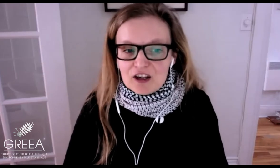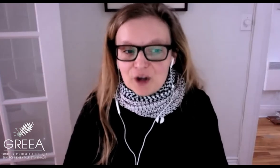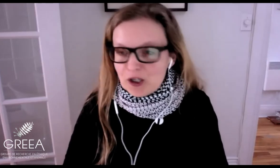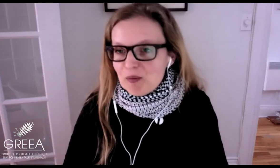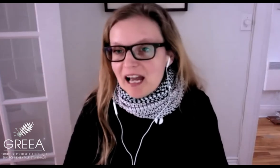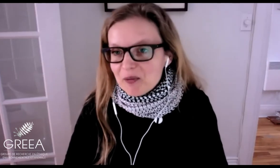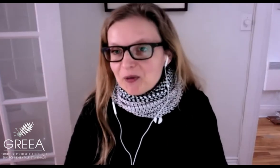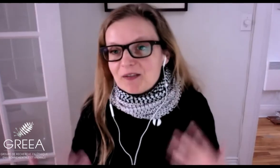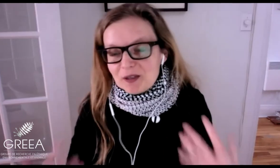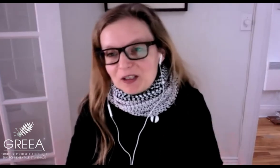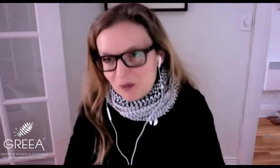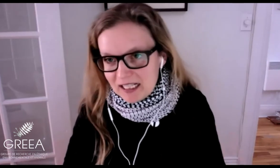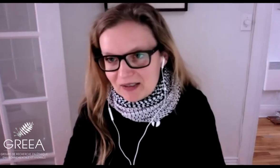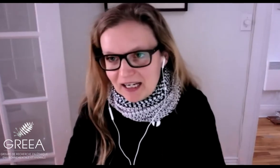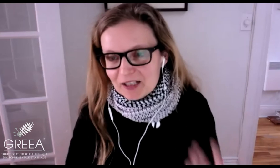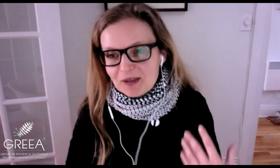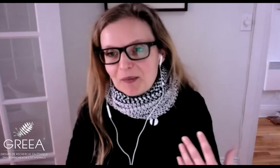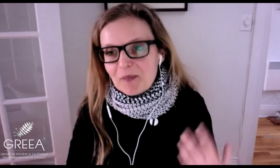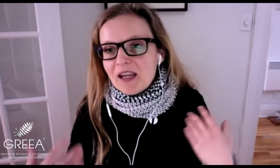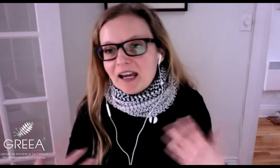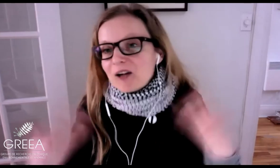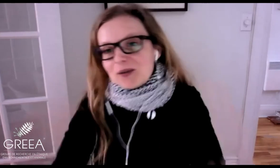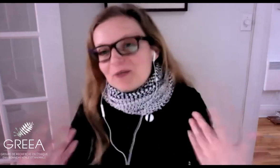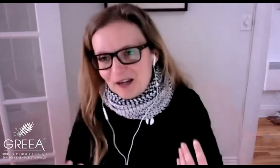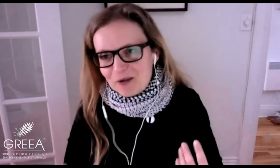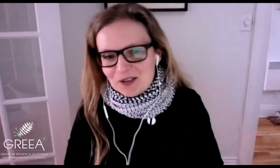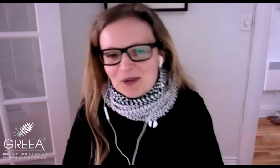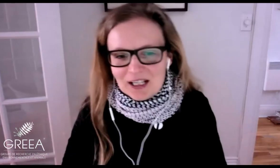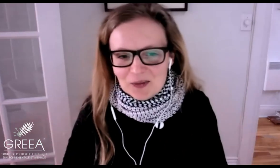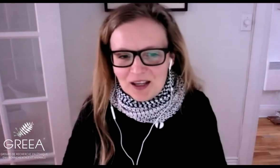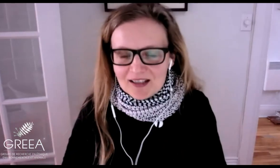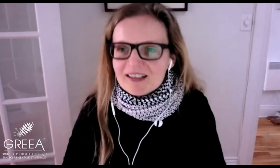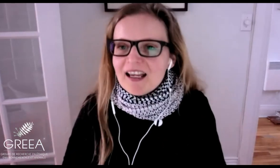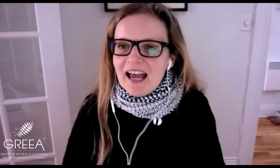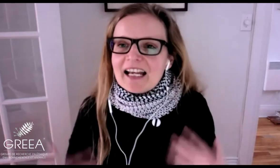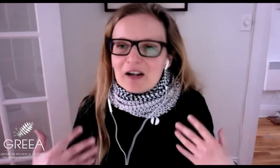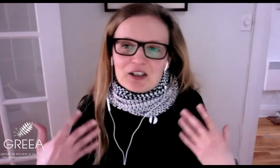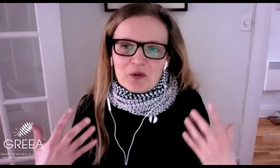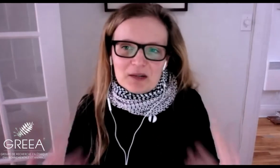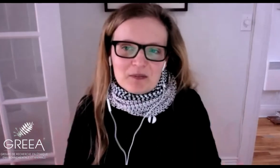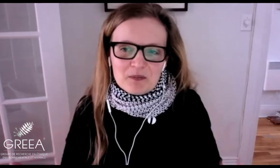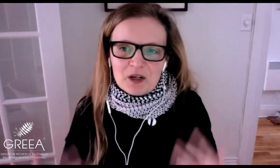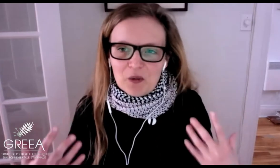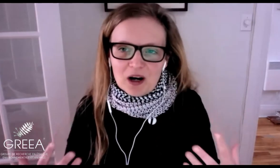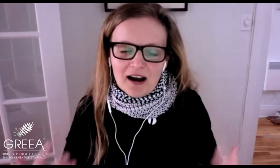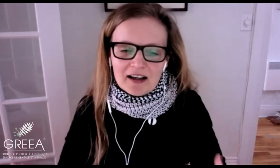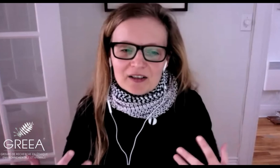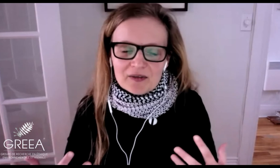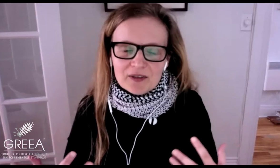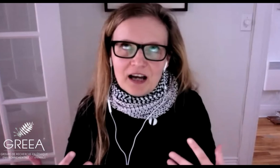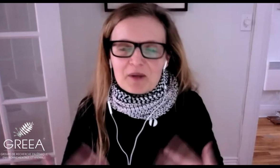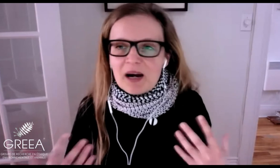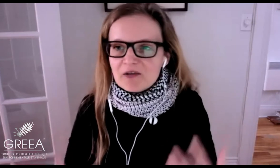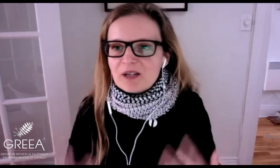non-human animals if we're just willing to engage with them and also if they want to engage with us. and that just what it, you know, what kind